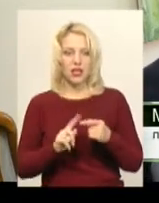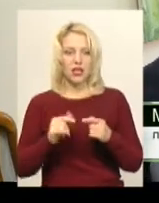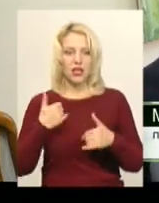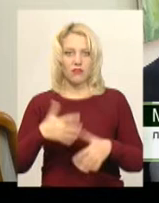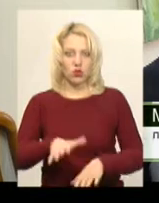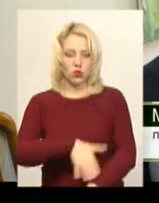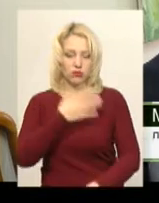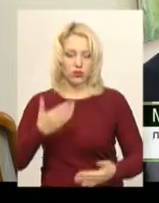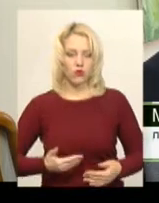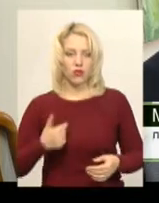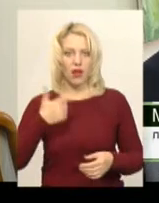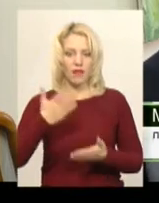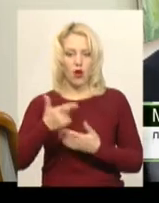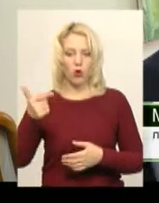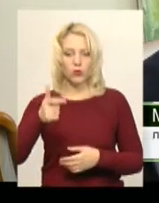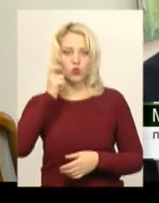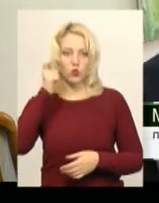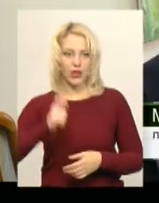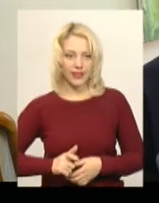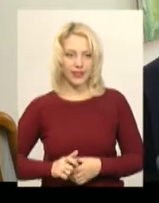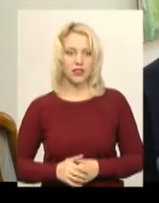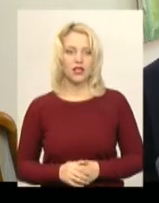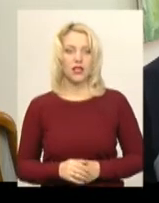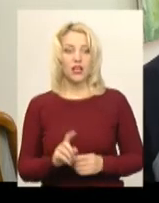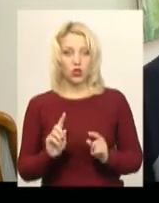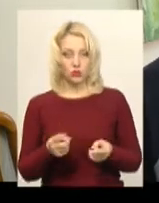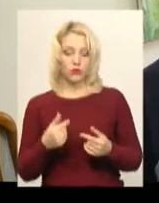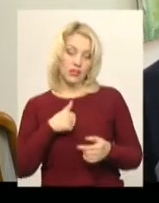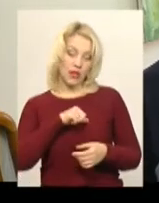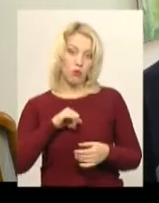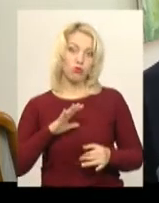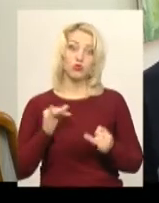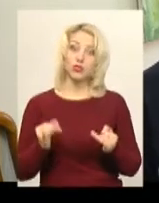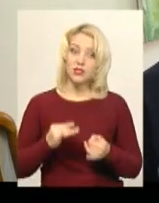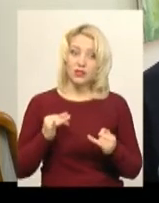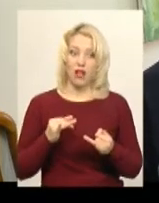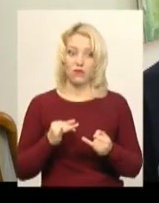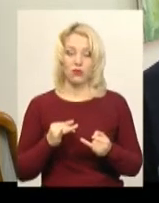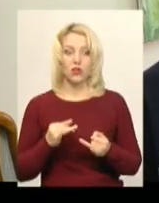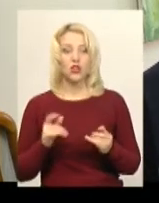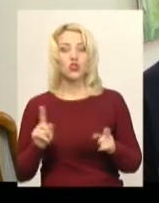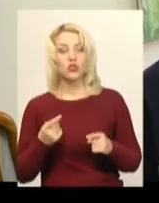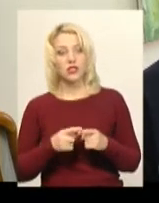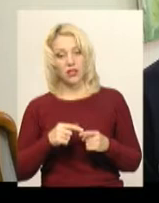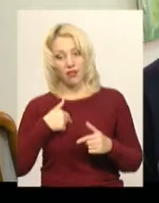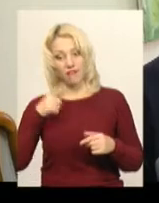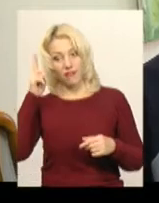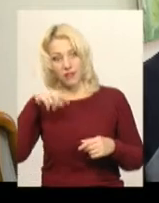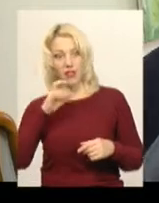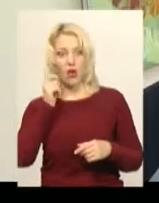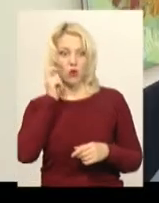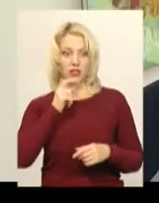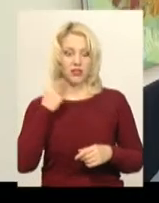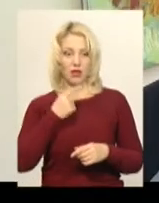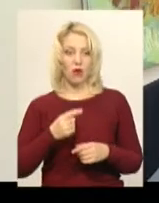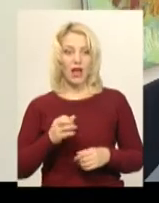живу, я громадянин України. І самому було цікаво, що це я вмію на українській